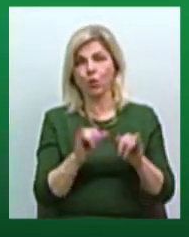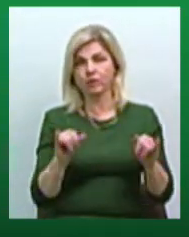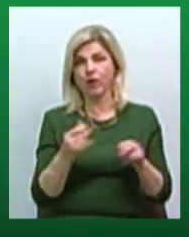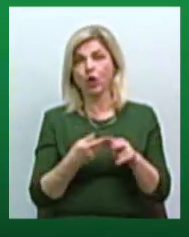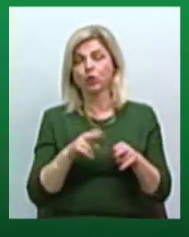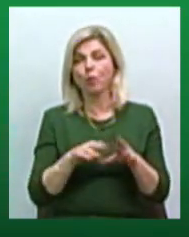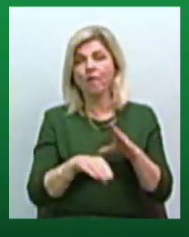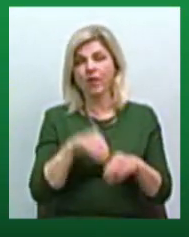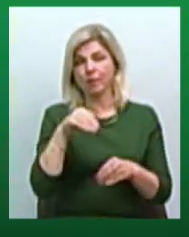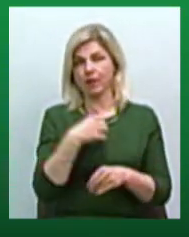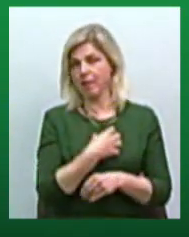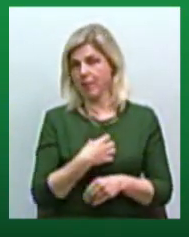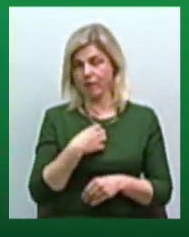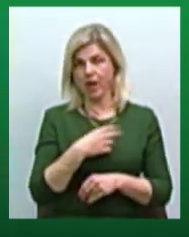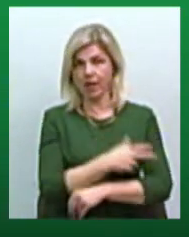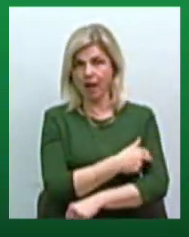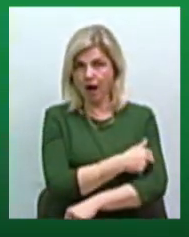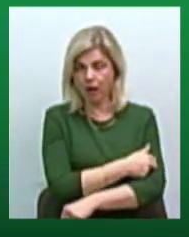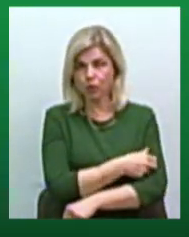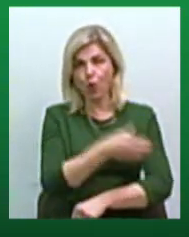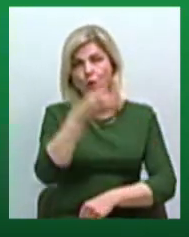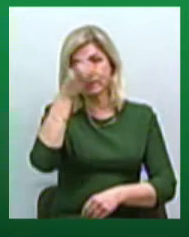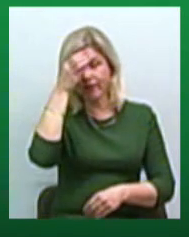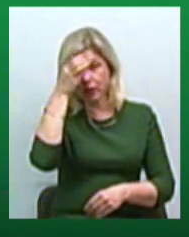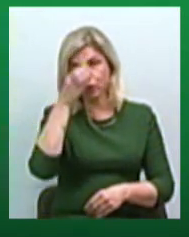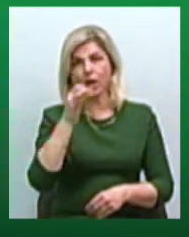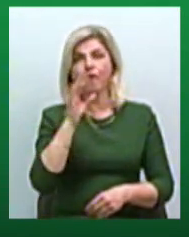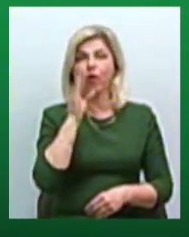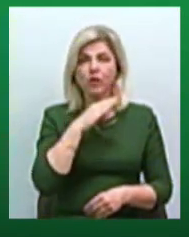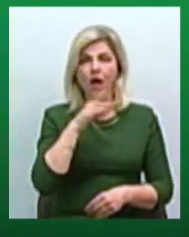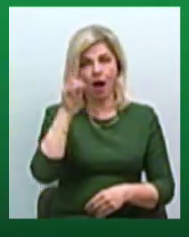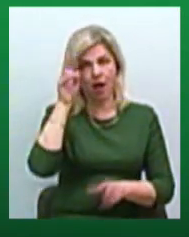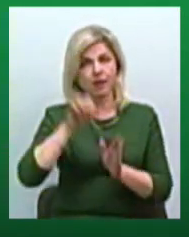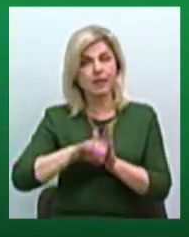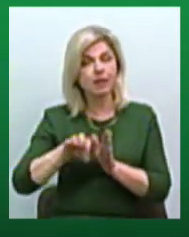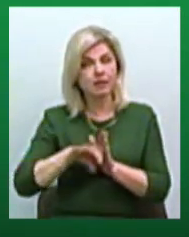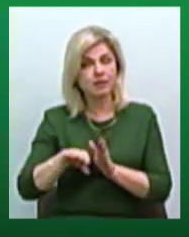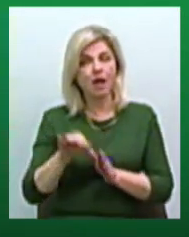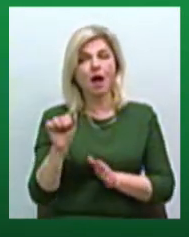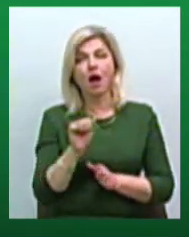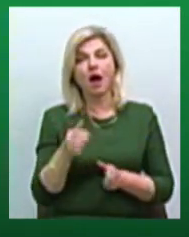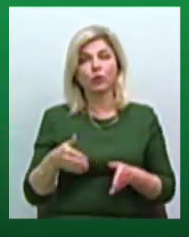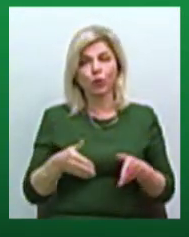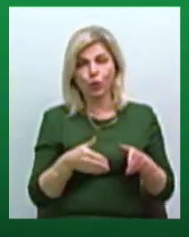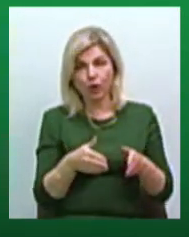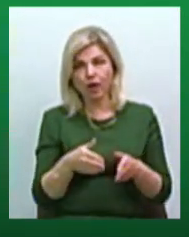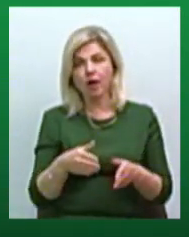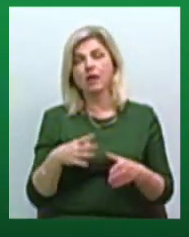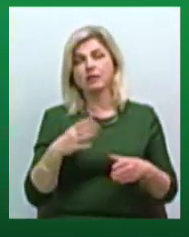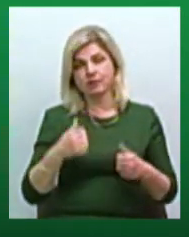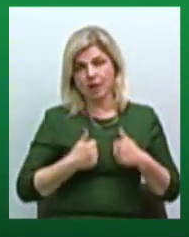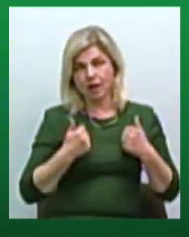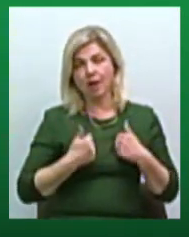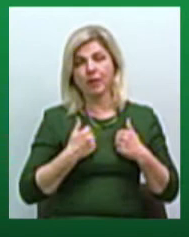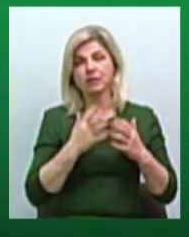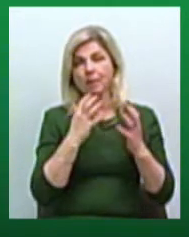лікарню, освіту і вода-каналізація. А дороги намагаємося утримати